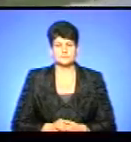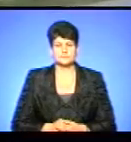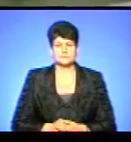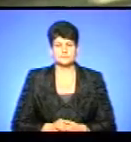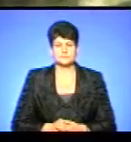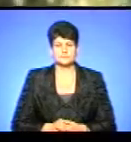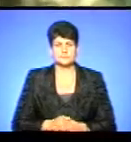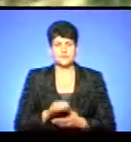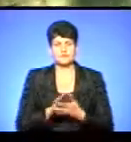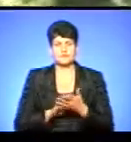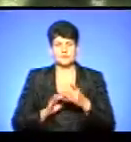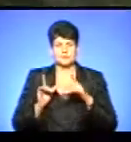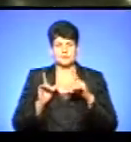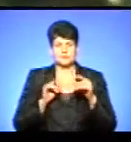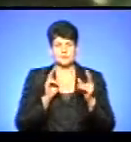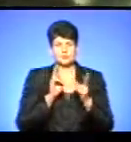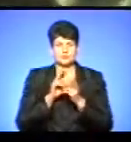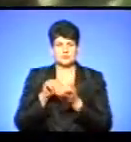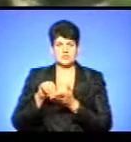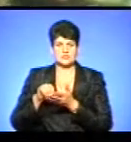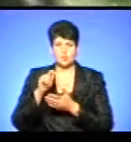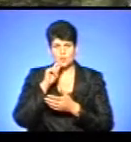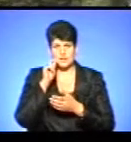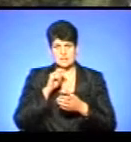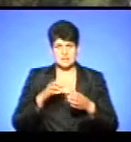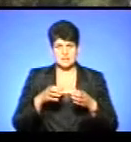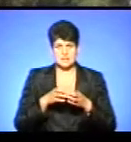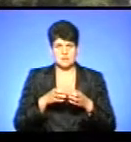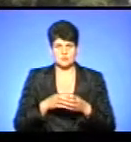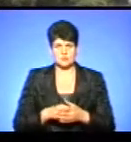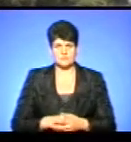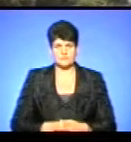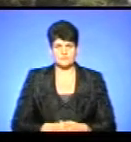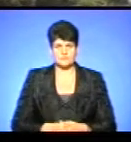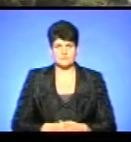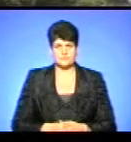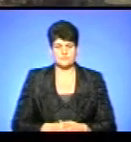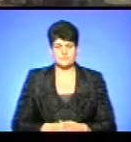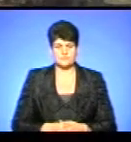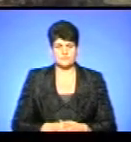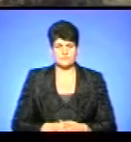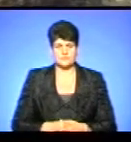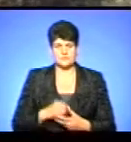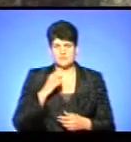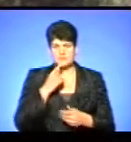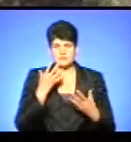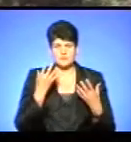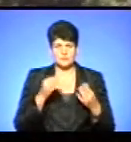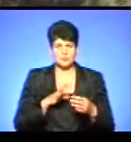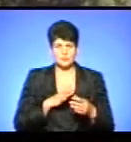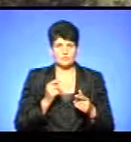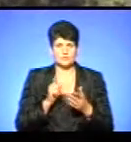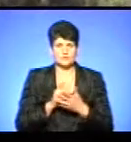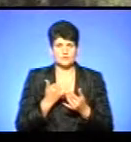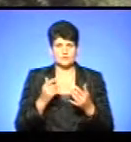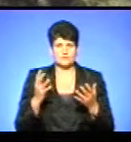Далі вирушили на зустріч із представниками української діаспори. Дуже важкий день. Ми маємо сьогодні встигнути